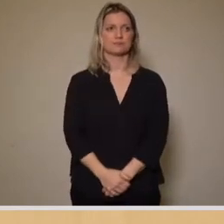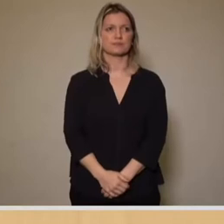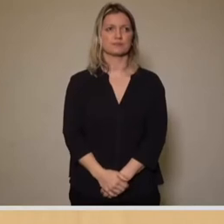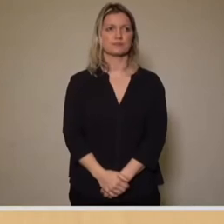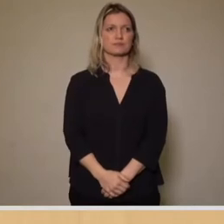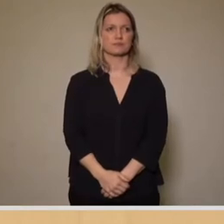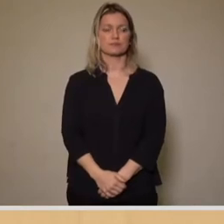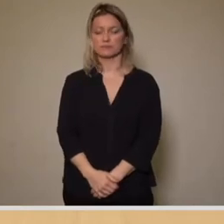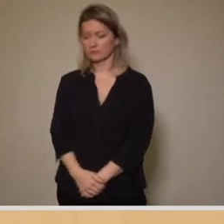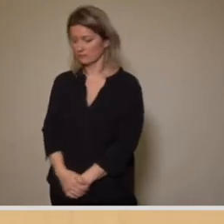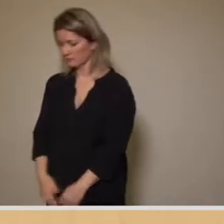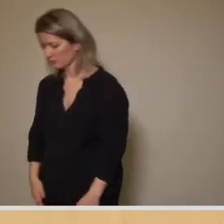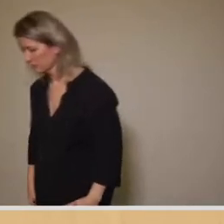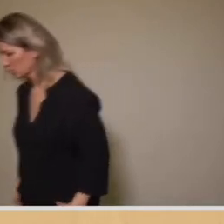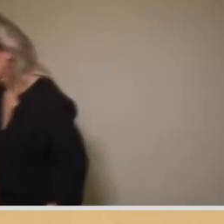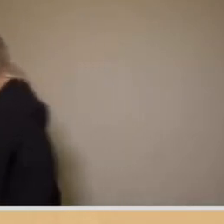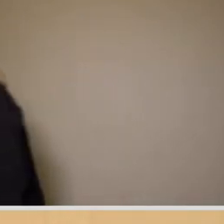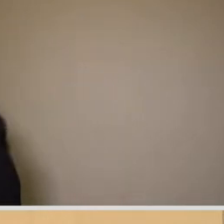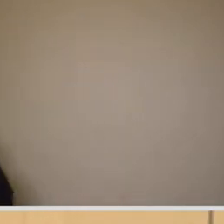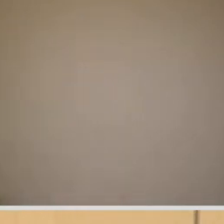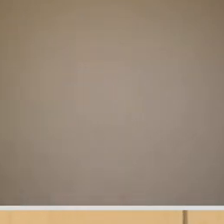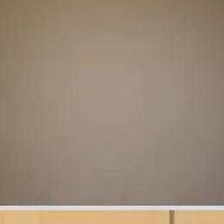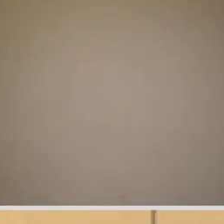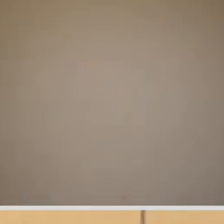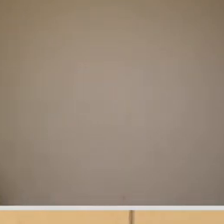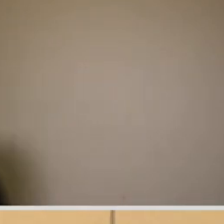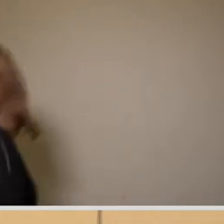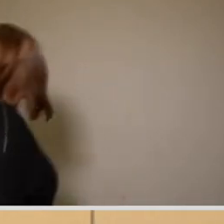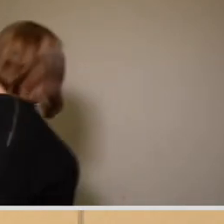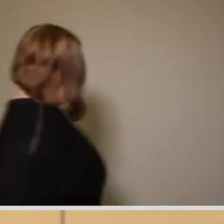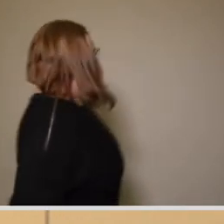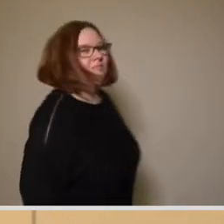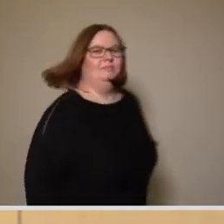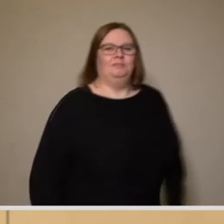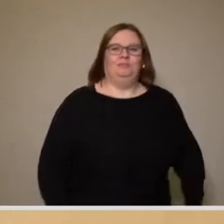Vielen Dank, Herr Flötner. Als nächstes für die Freien Wähler Herr Nitsche, bitte.